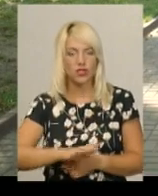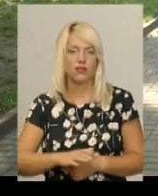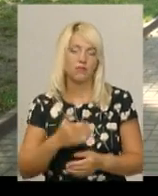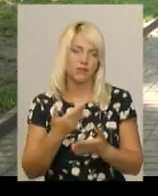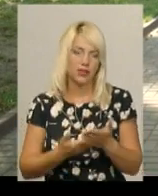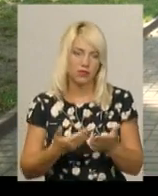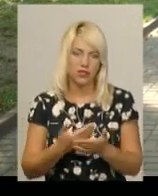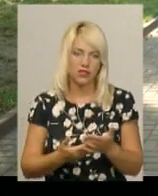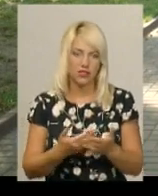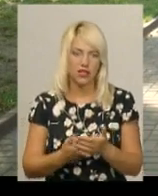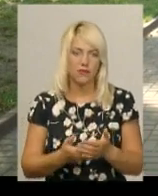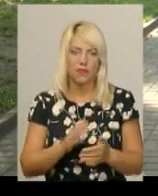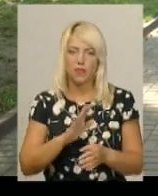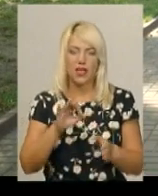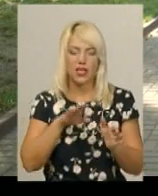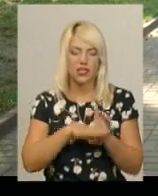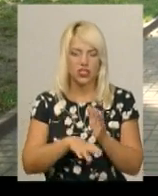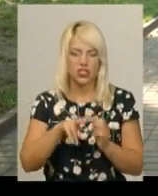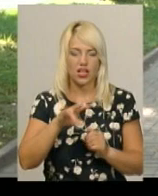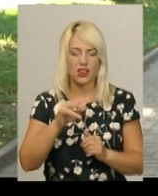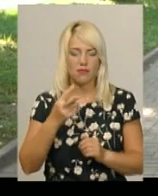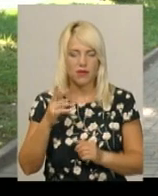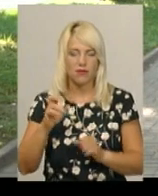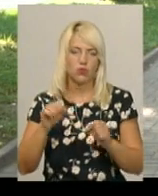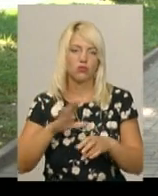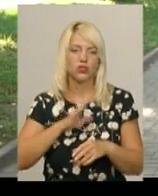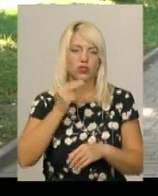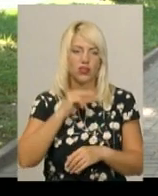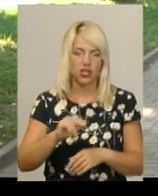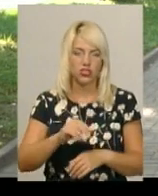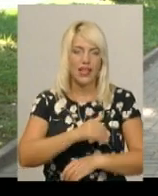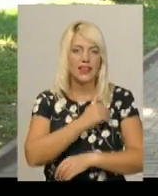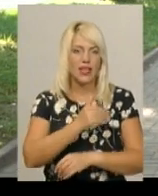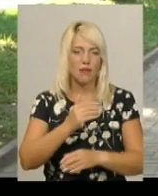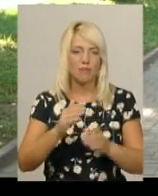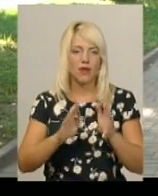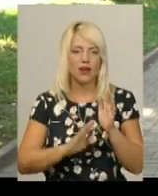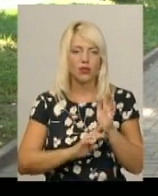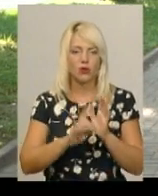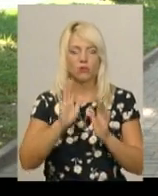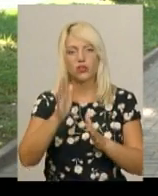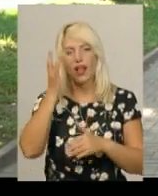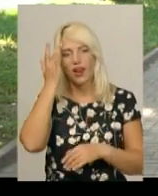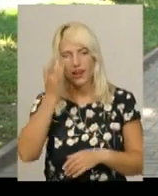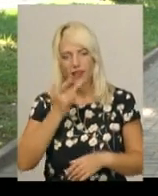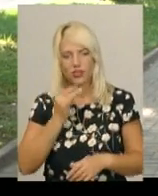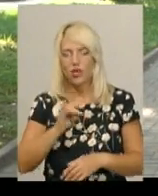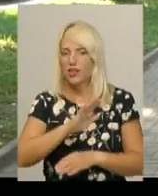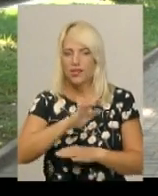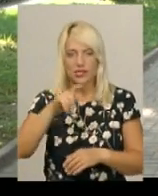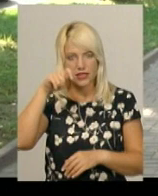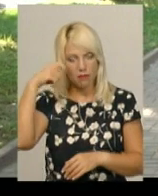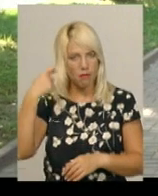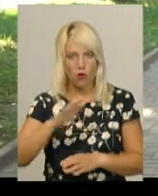не гірше липня, може навіть краще. Температура буде літньою, досить не спекотною, а